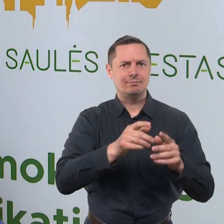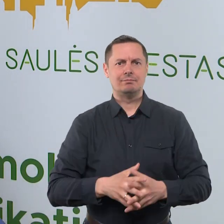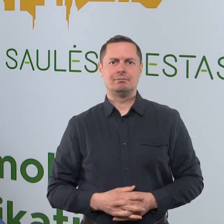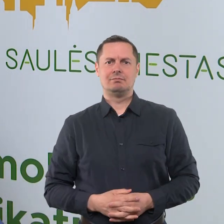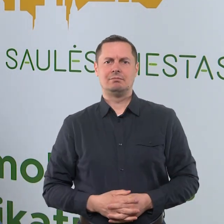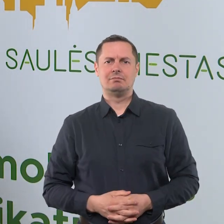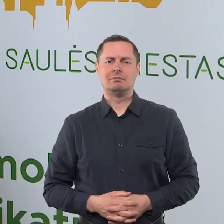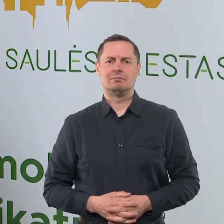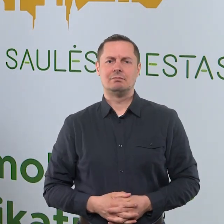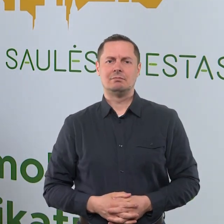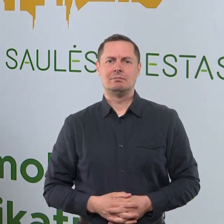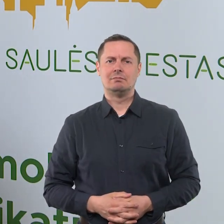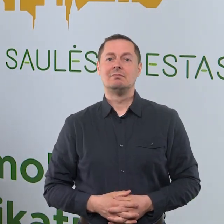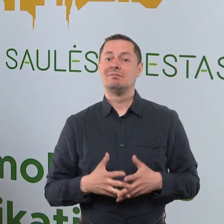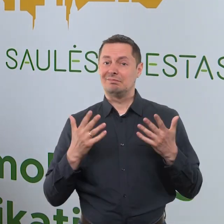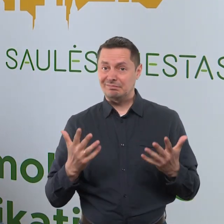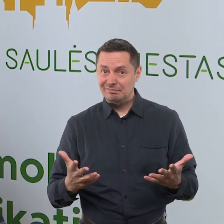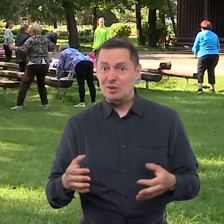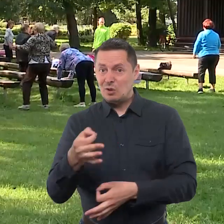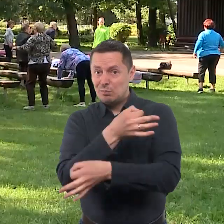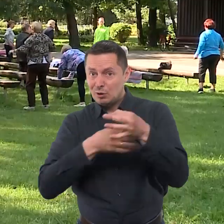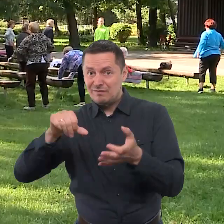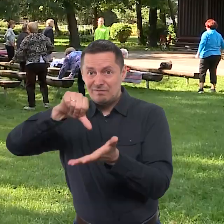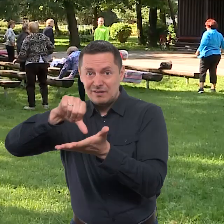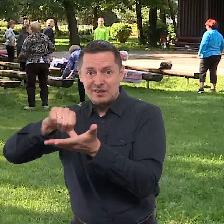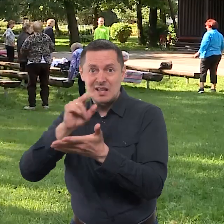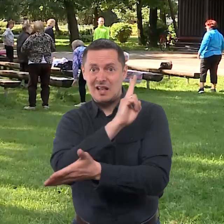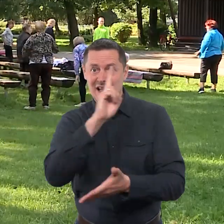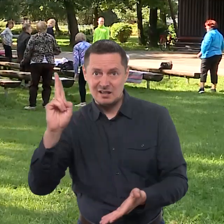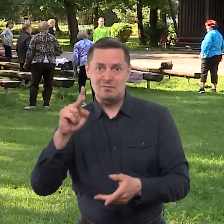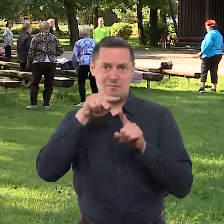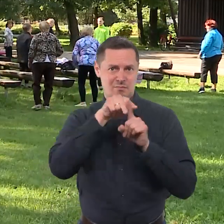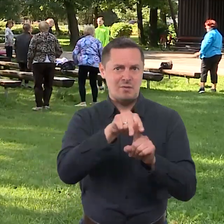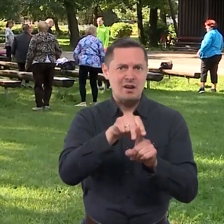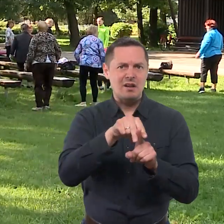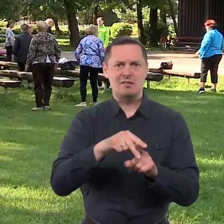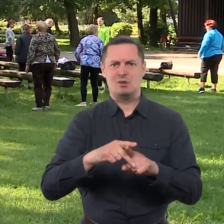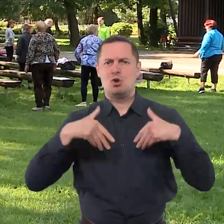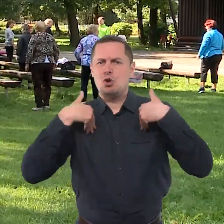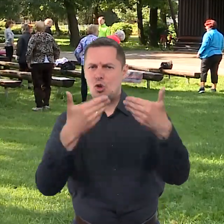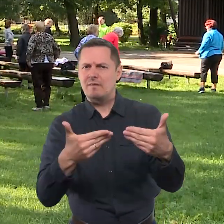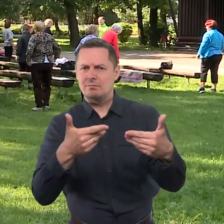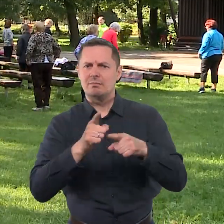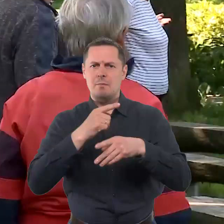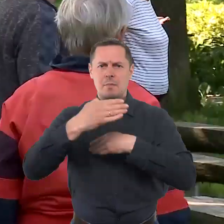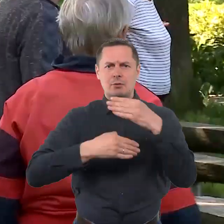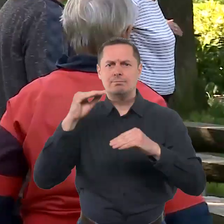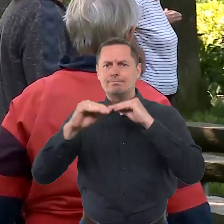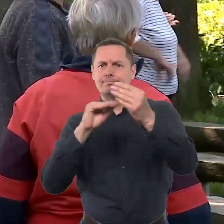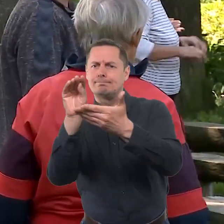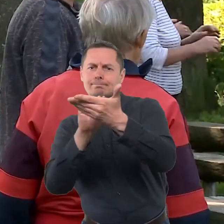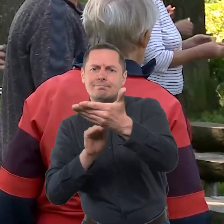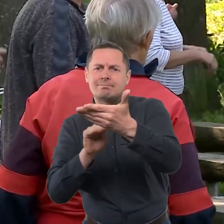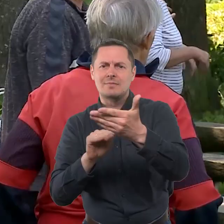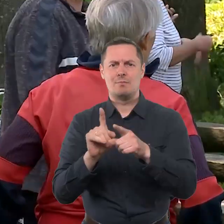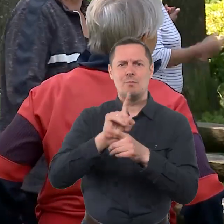prevenciją per būtent fizinio aktyvumo veiklas. Projekto dalyviams bus parengtos praktinės metodinės rekomendacijos, kuriuos